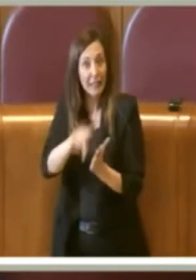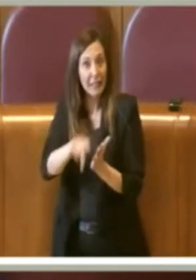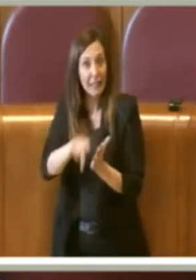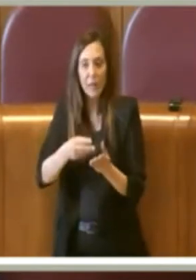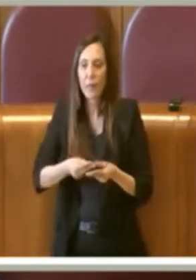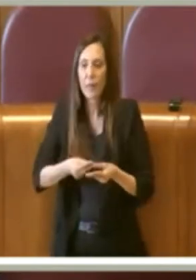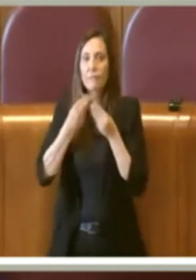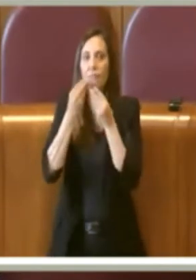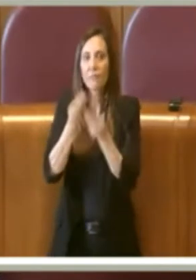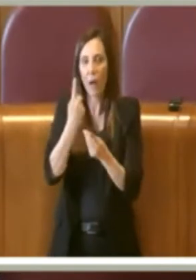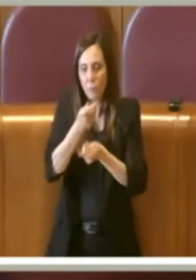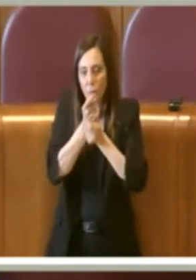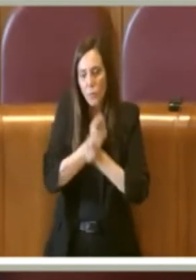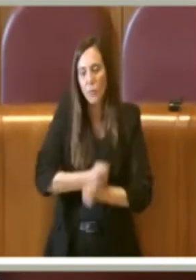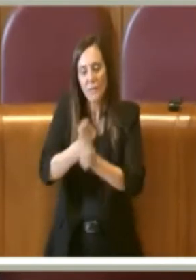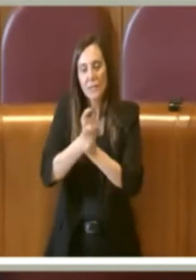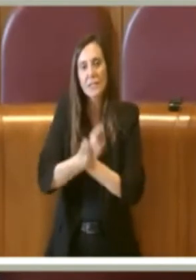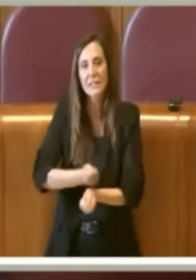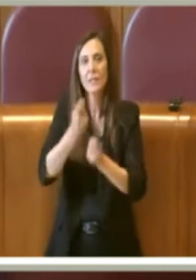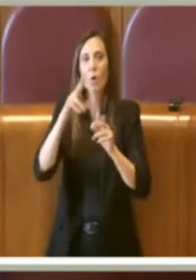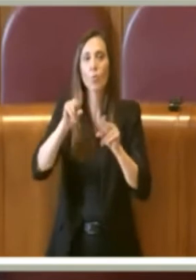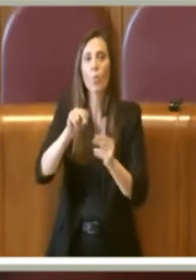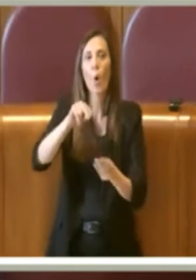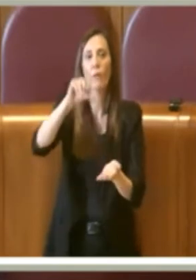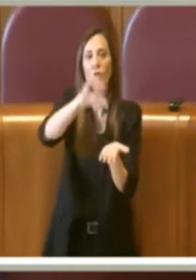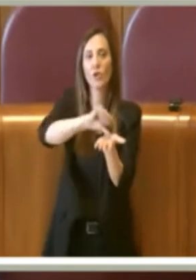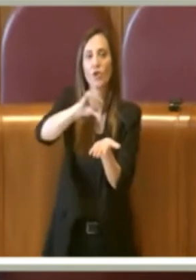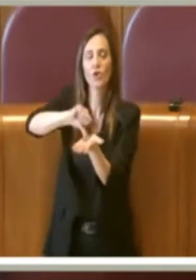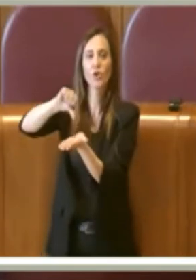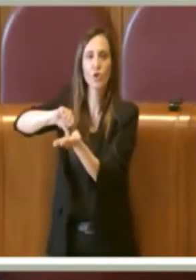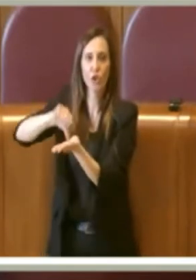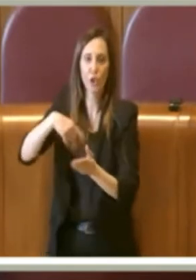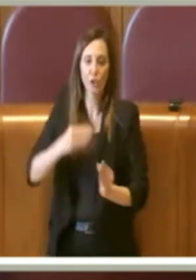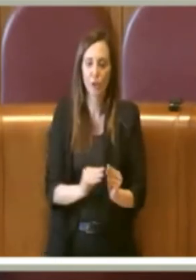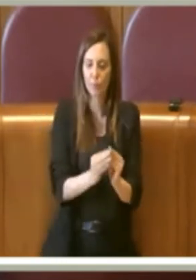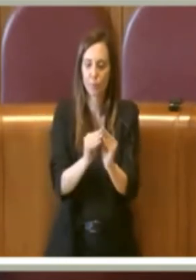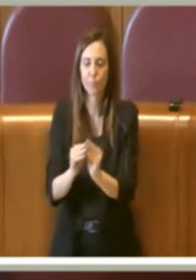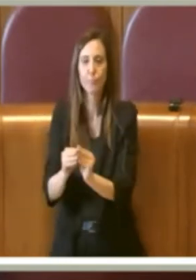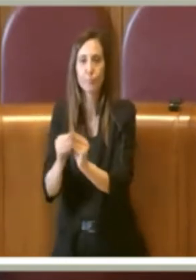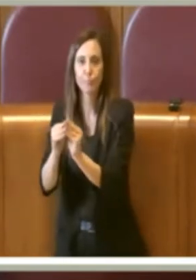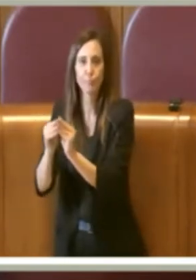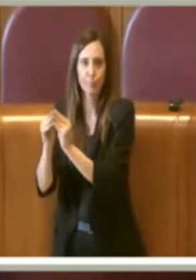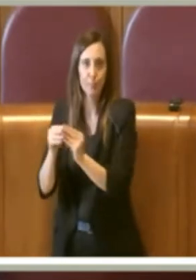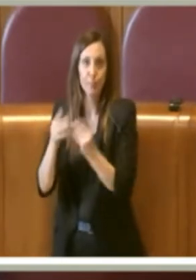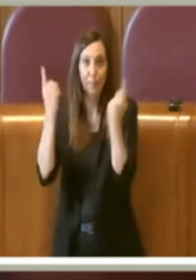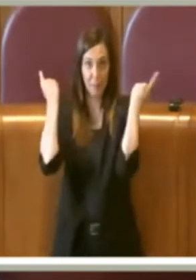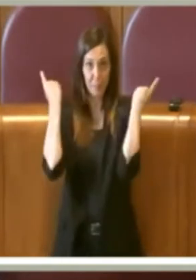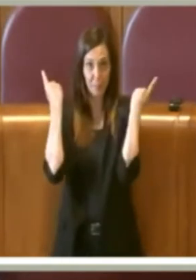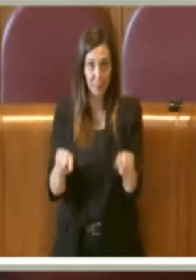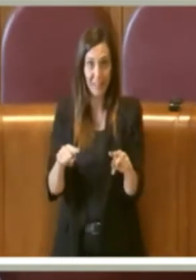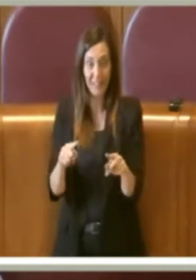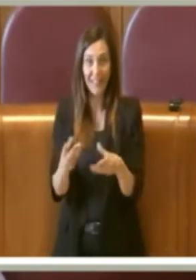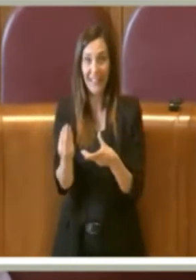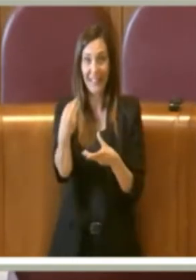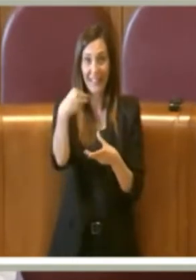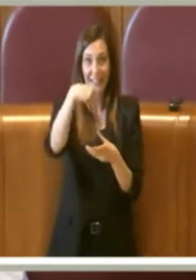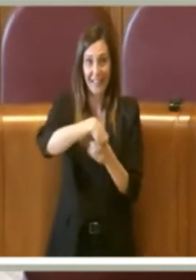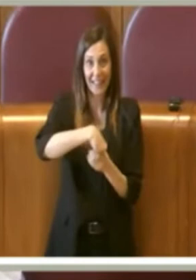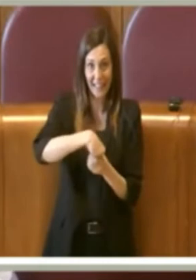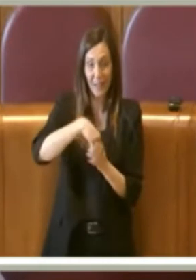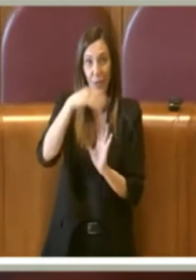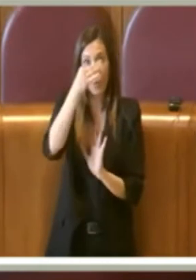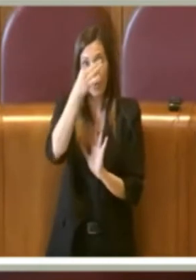indifferente alla realizzazione e la costruzione di nuovi centri di raccolta. Oltre questo all'interno del